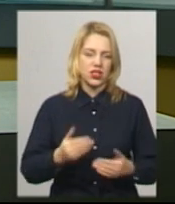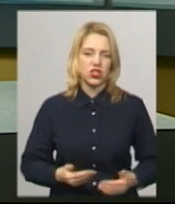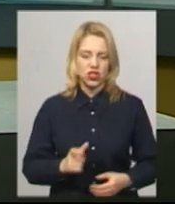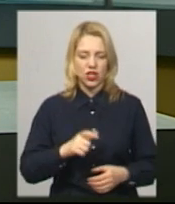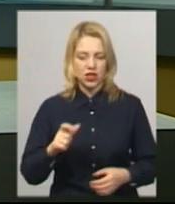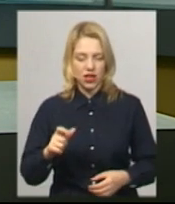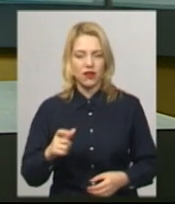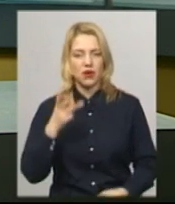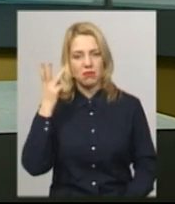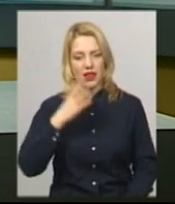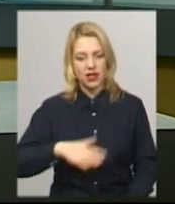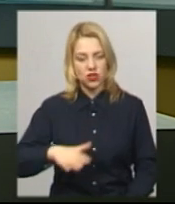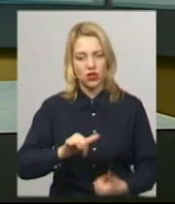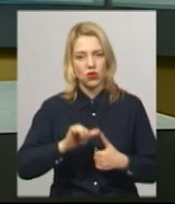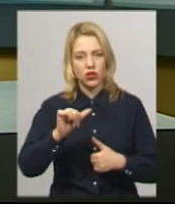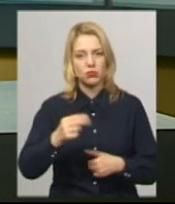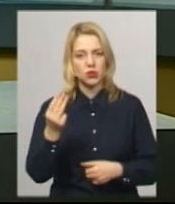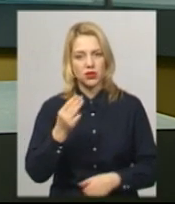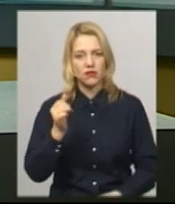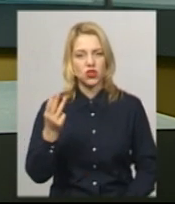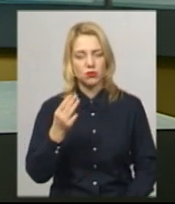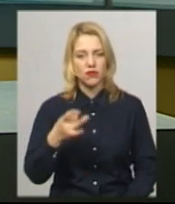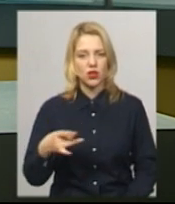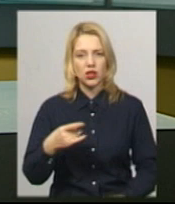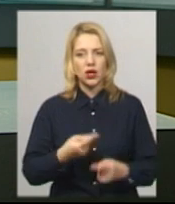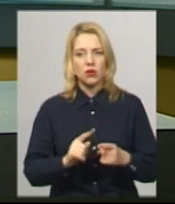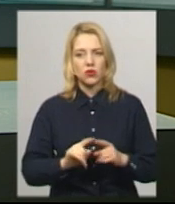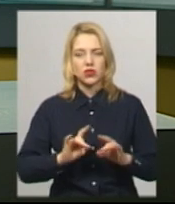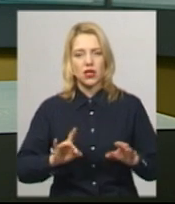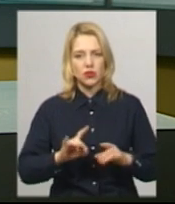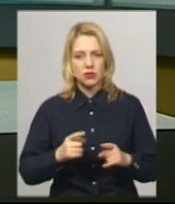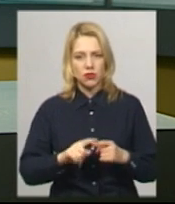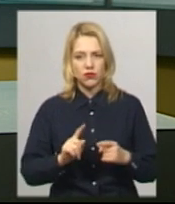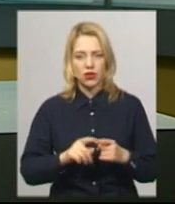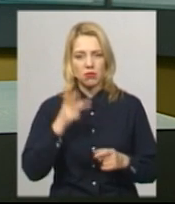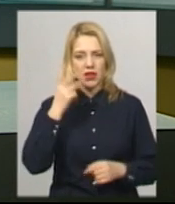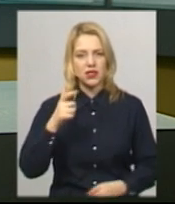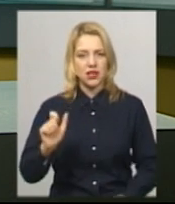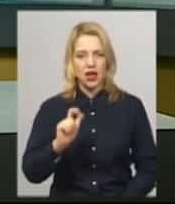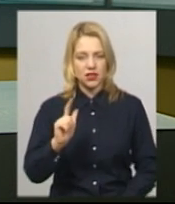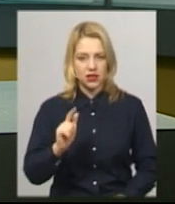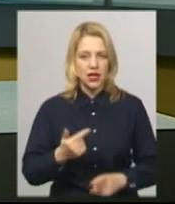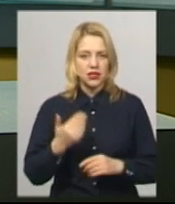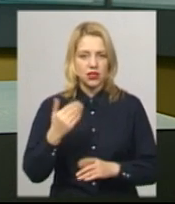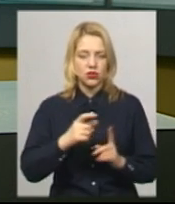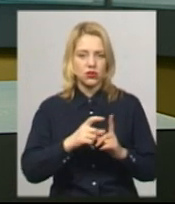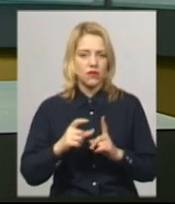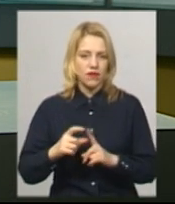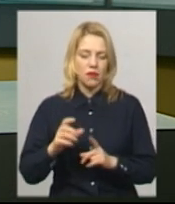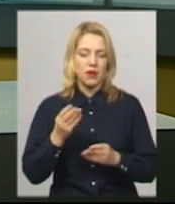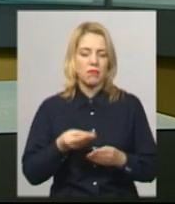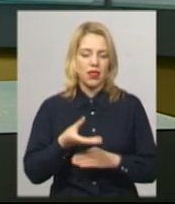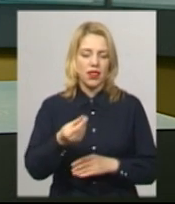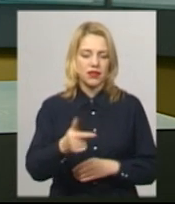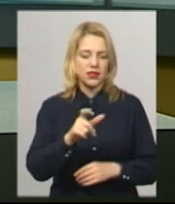району. Про це розповів комерційний директор акціонерного товариства «Хмельницькгаз» Олександр Надольний. За його словами, плата за розподіл